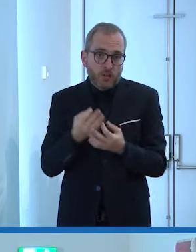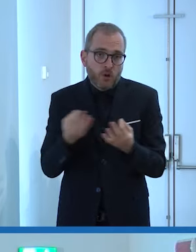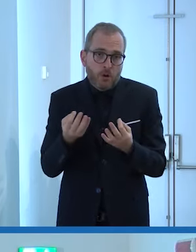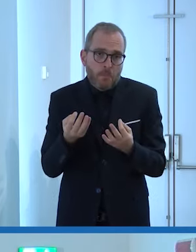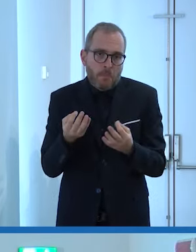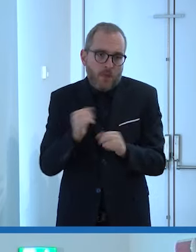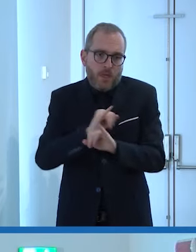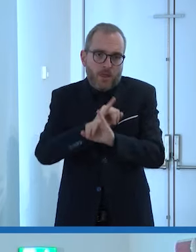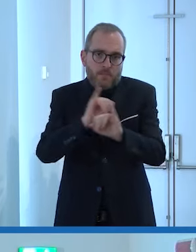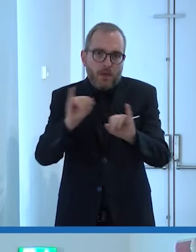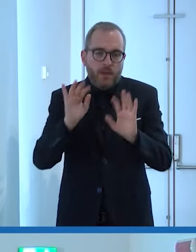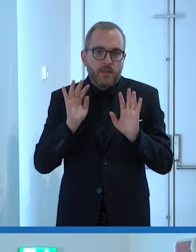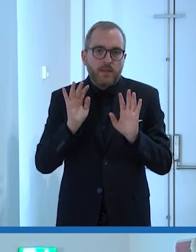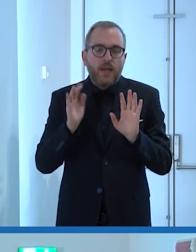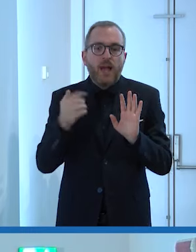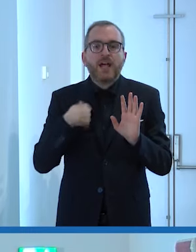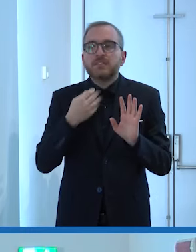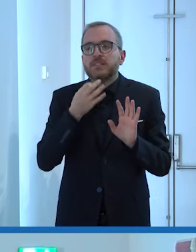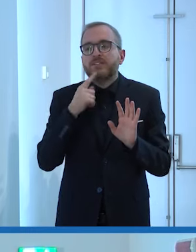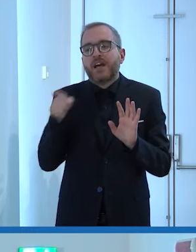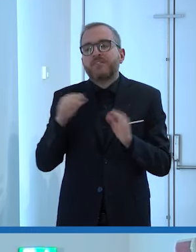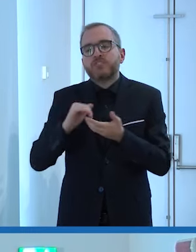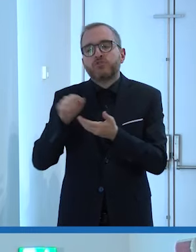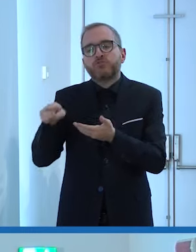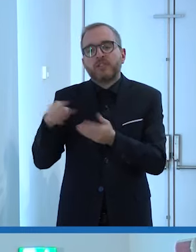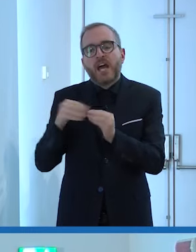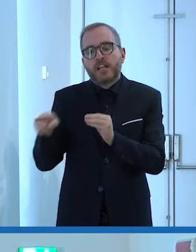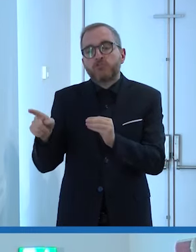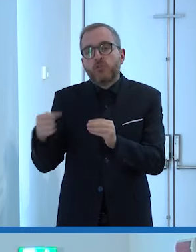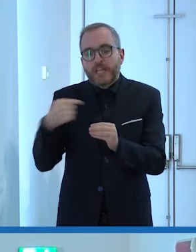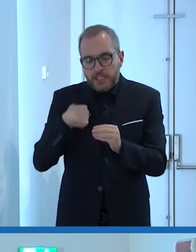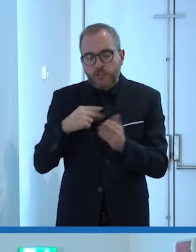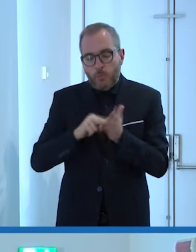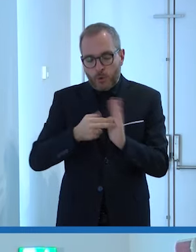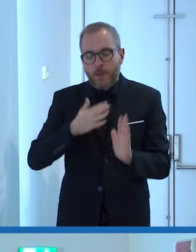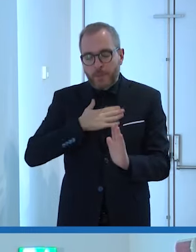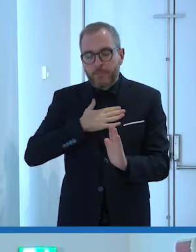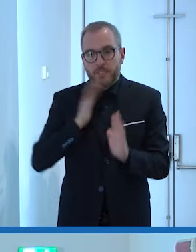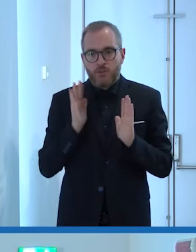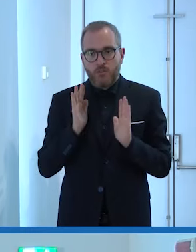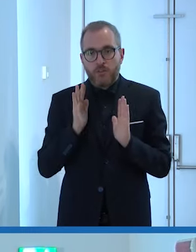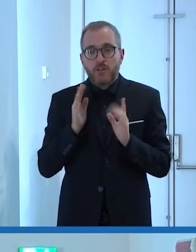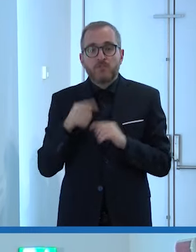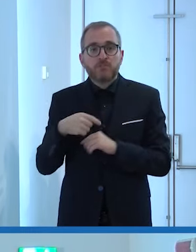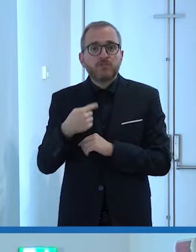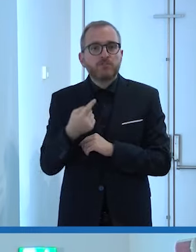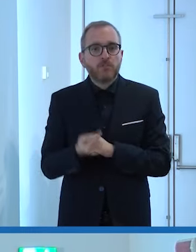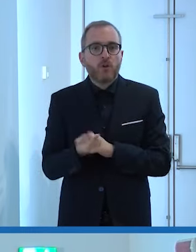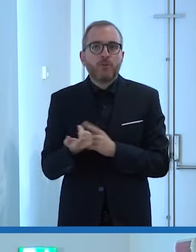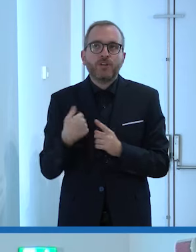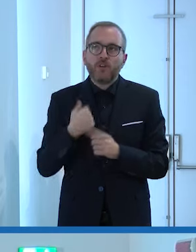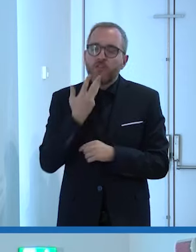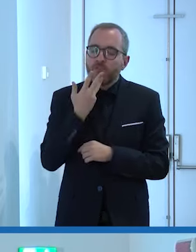e che quindi aveva ragione la società che il problema ero io poi addirittura volevo